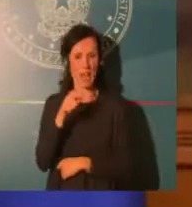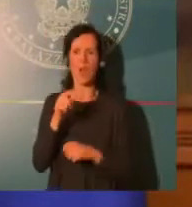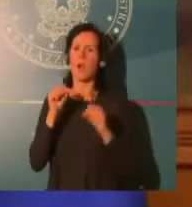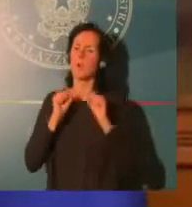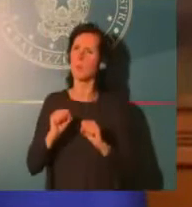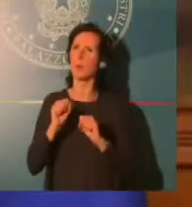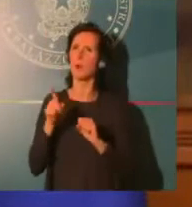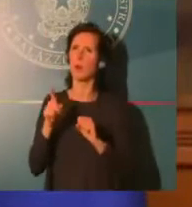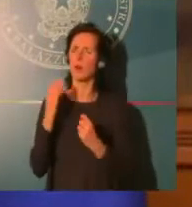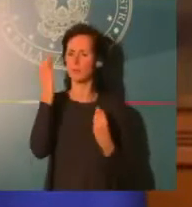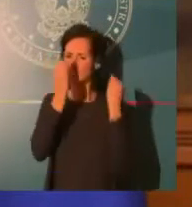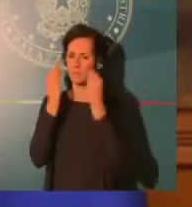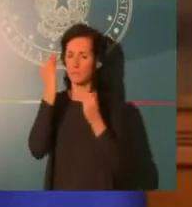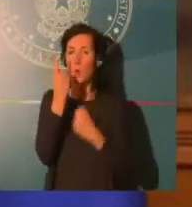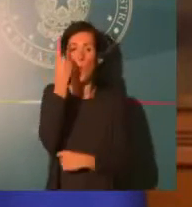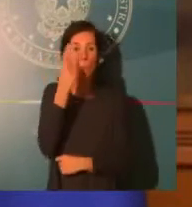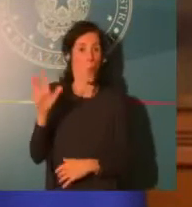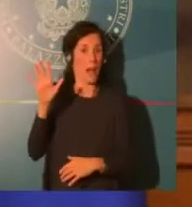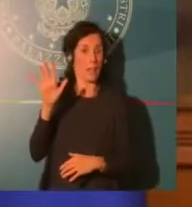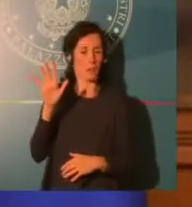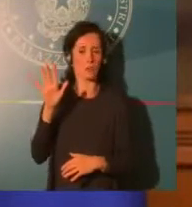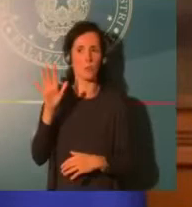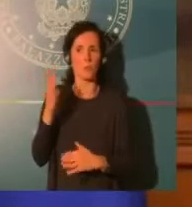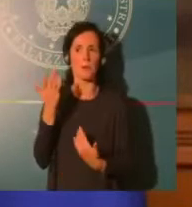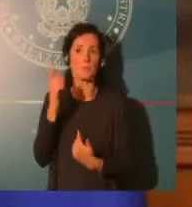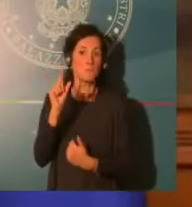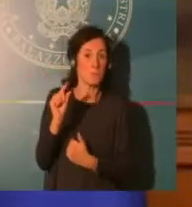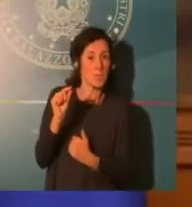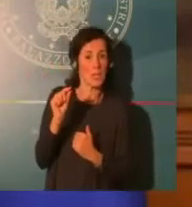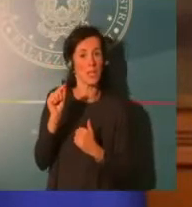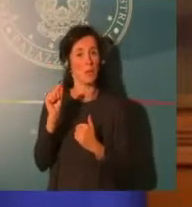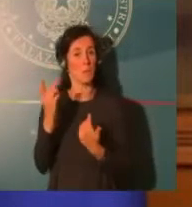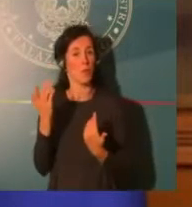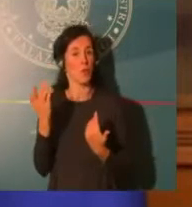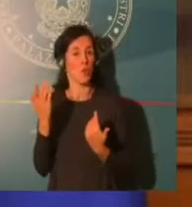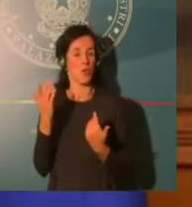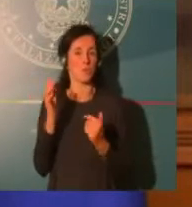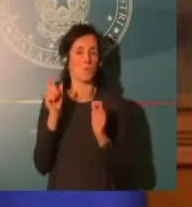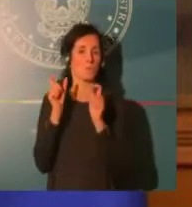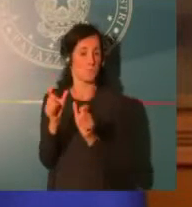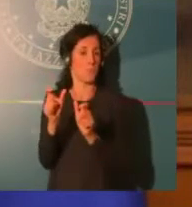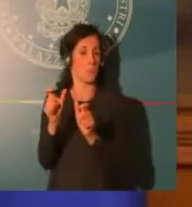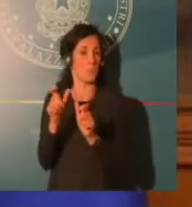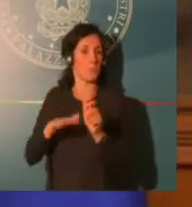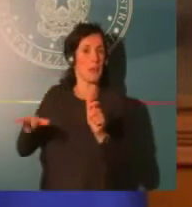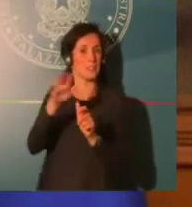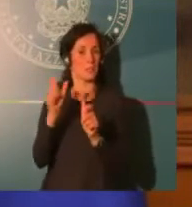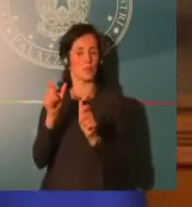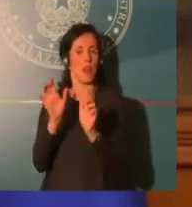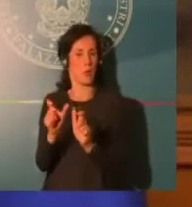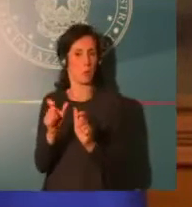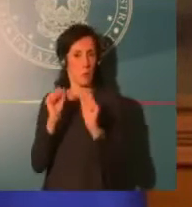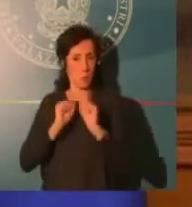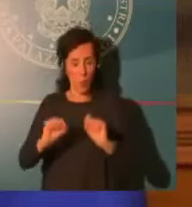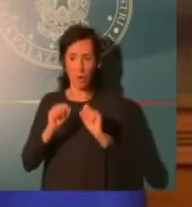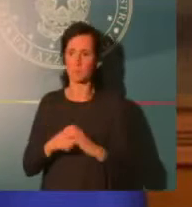Allora, rispondo subito alla seconda domanda. Una mini patrimoniale, la caratteristica, il nostro sforzo